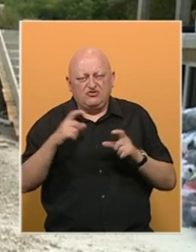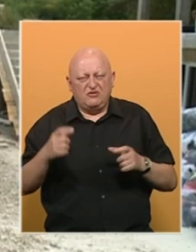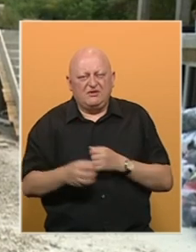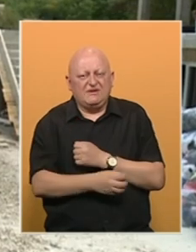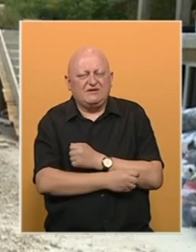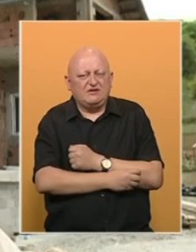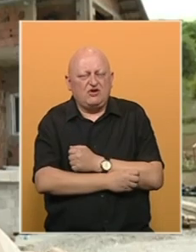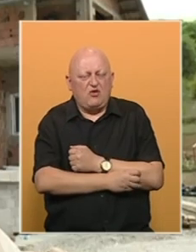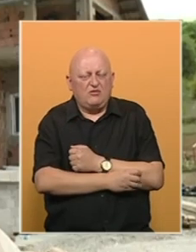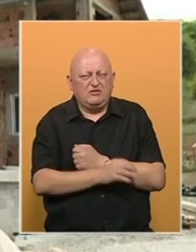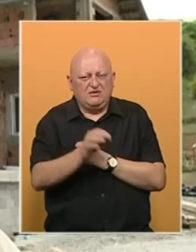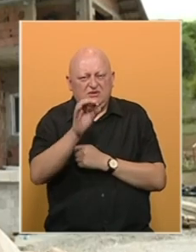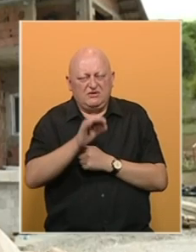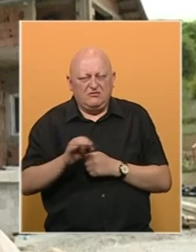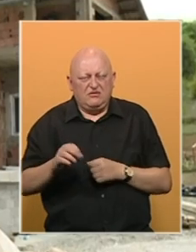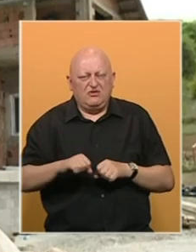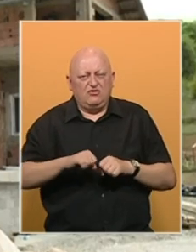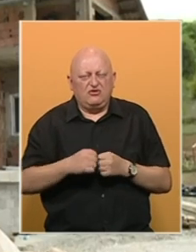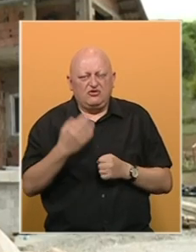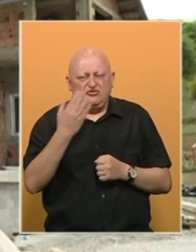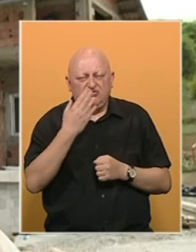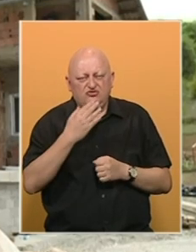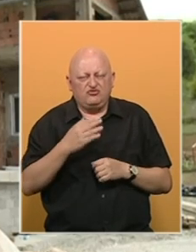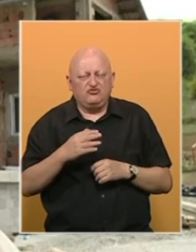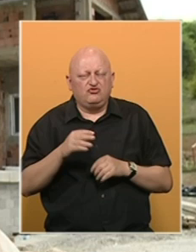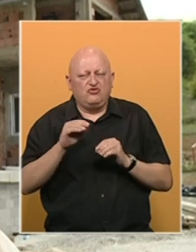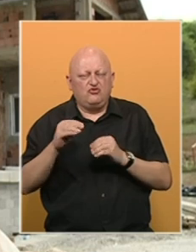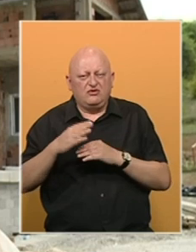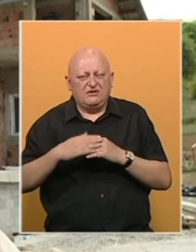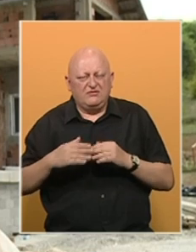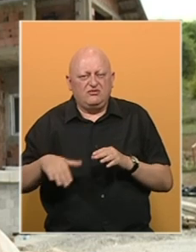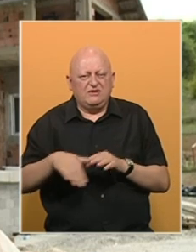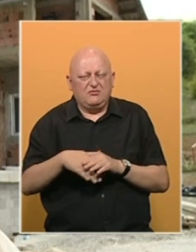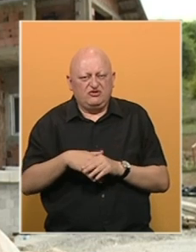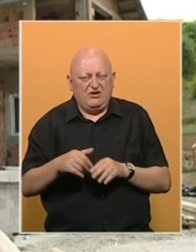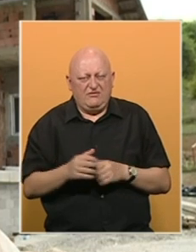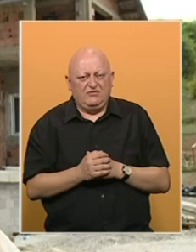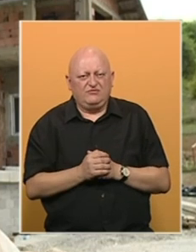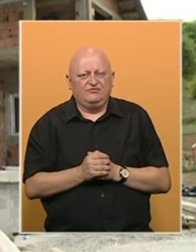najsiromašnije. Plan je da se najugroženiji školuju za njegovatelje, a potom i zapošljavaju.